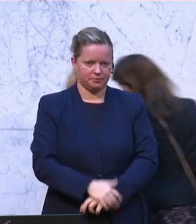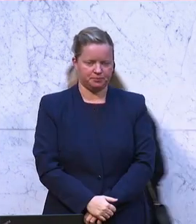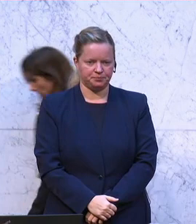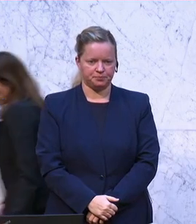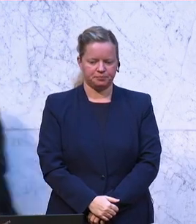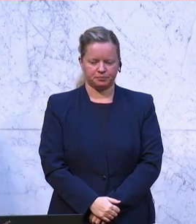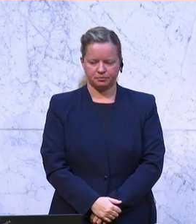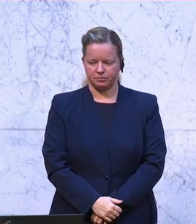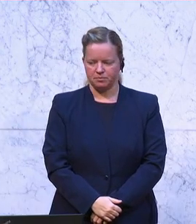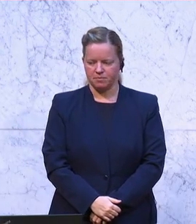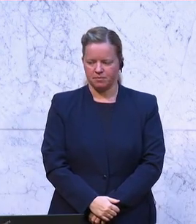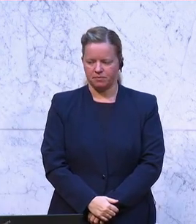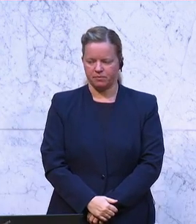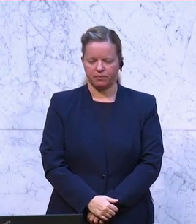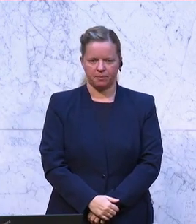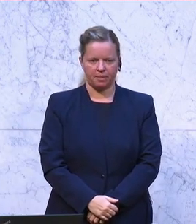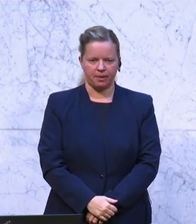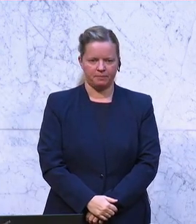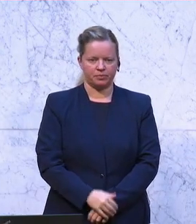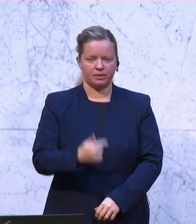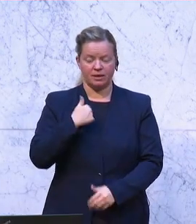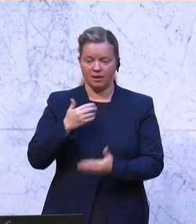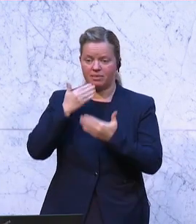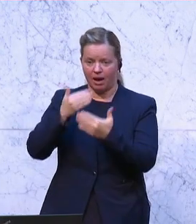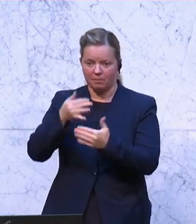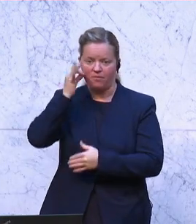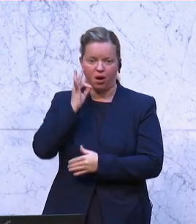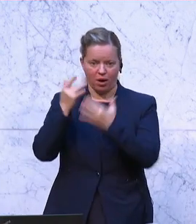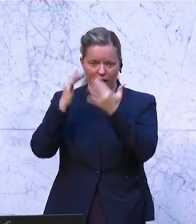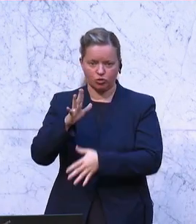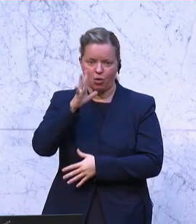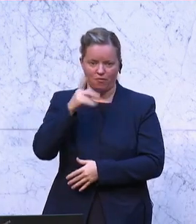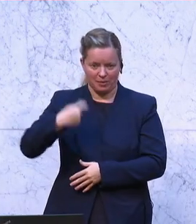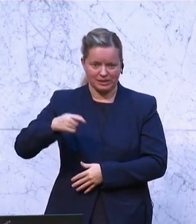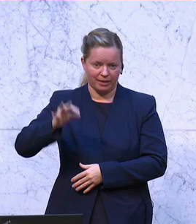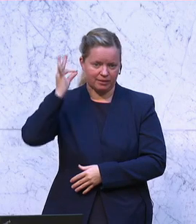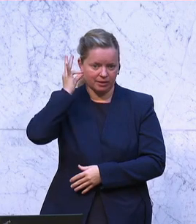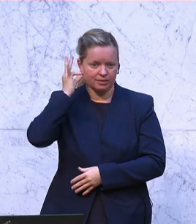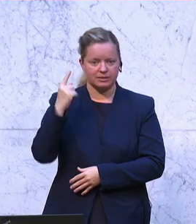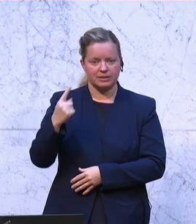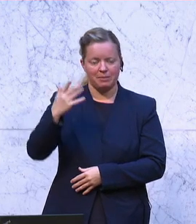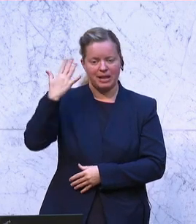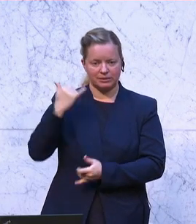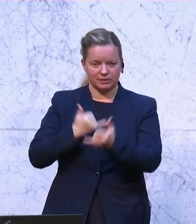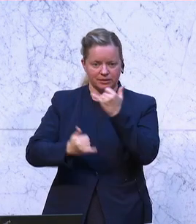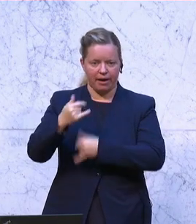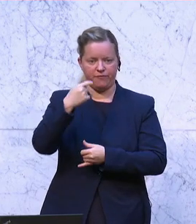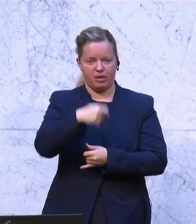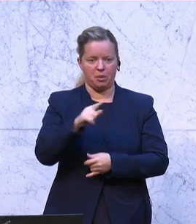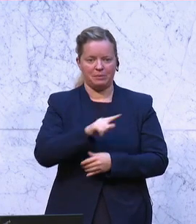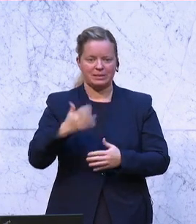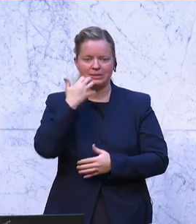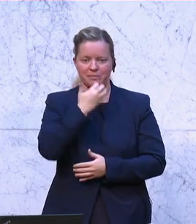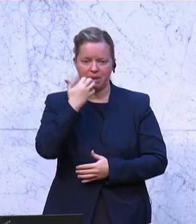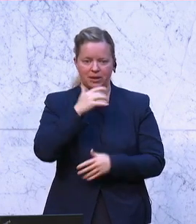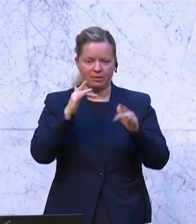Und ich bin auch dankbar, Frau Rechnungshof-Präsidentin, dass Sie letztes Jahr von Februar bis September auch